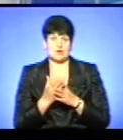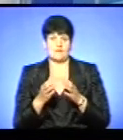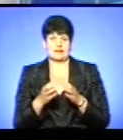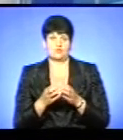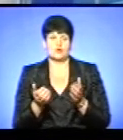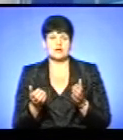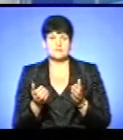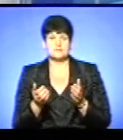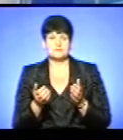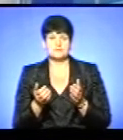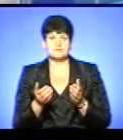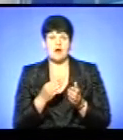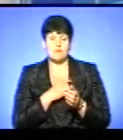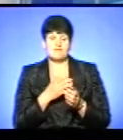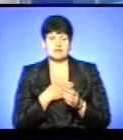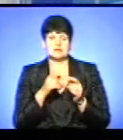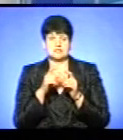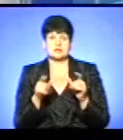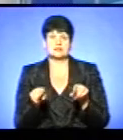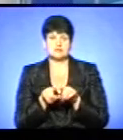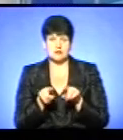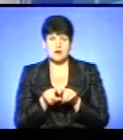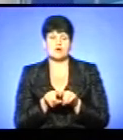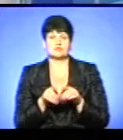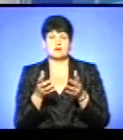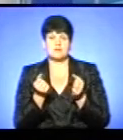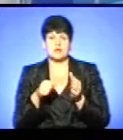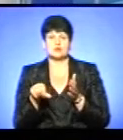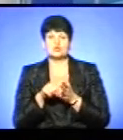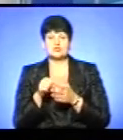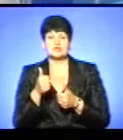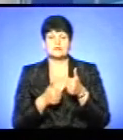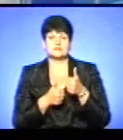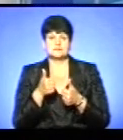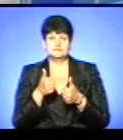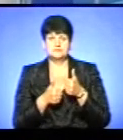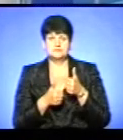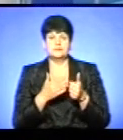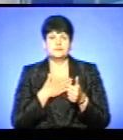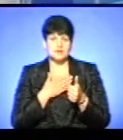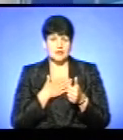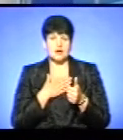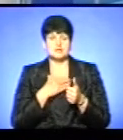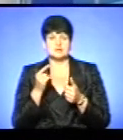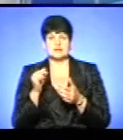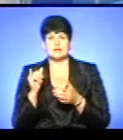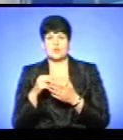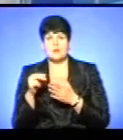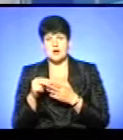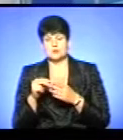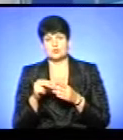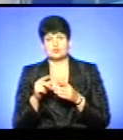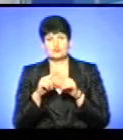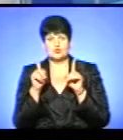категорій. І в приватних закладах, звичайно, вони також приймають участь у тендерах, як в наших, так і закупляють путівки,